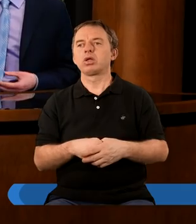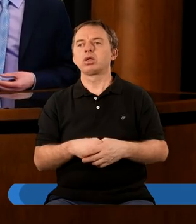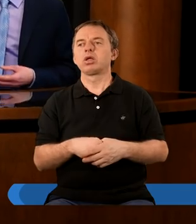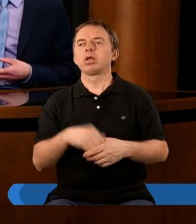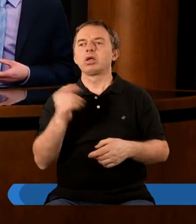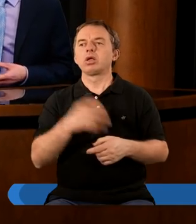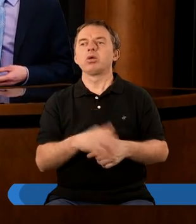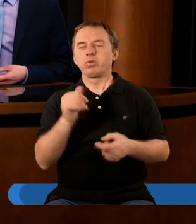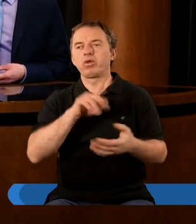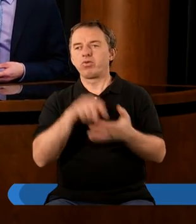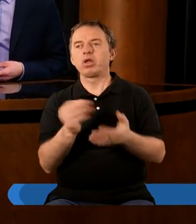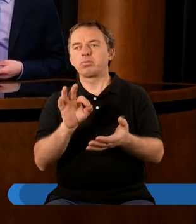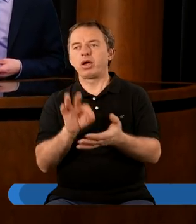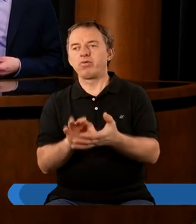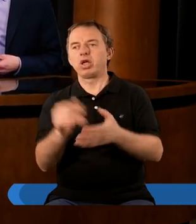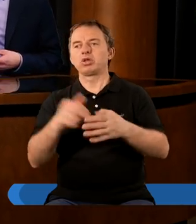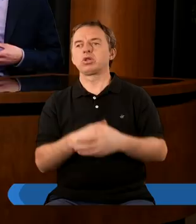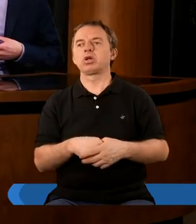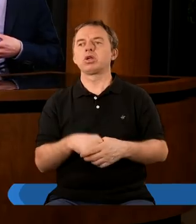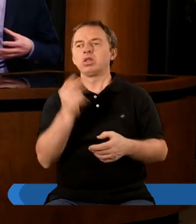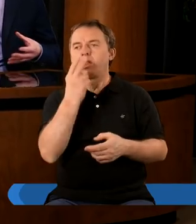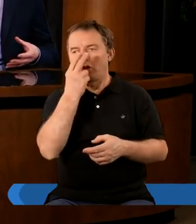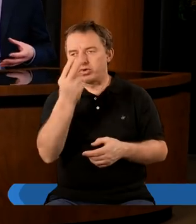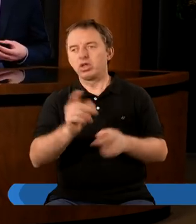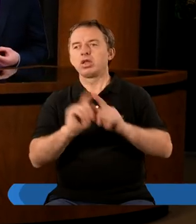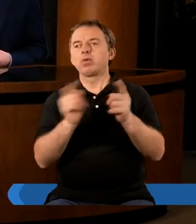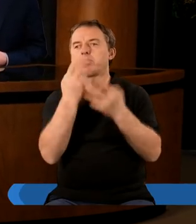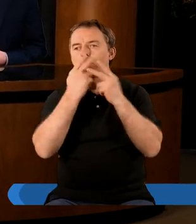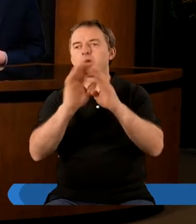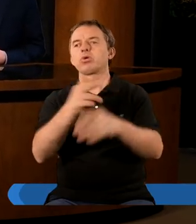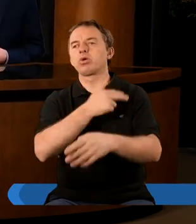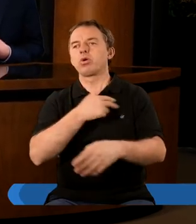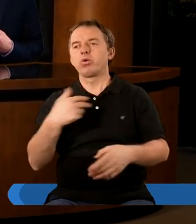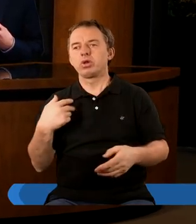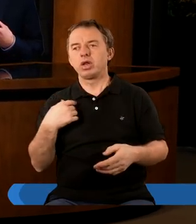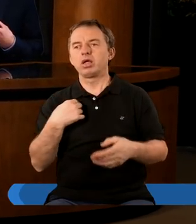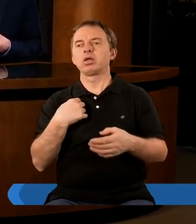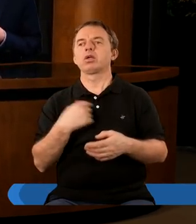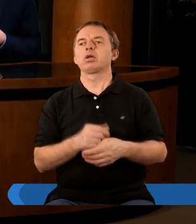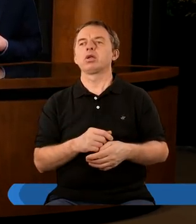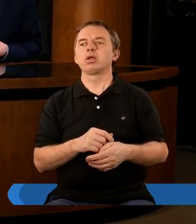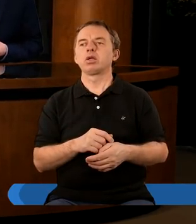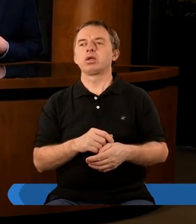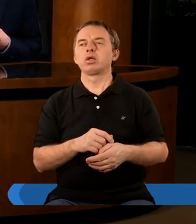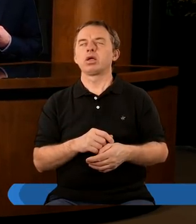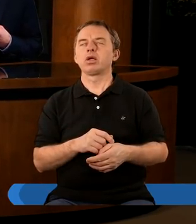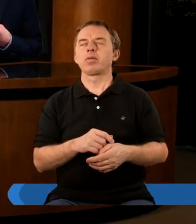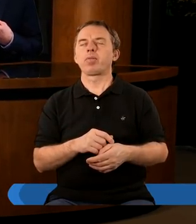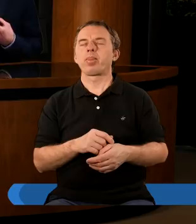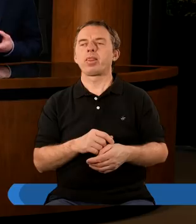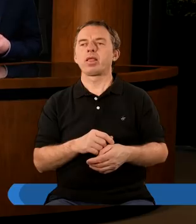Możemy zgadywać, ale właśnie z pewnością to, co widzimy, te symbole pokazują nam i z całą pewnością